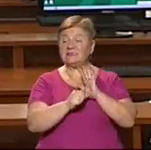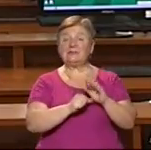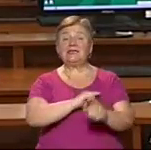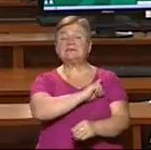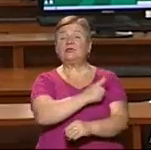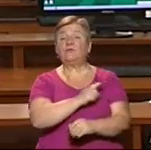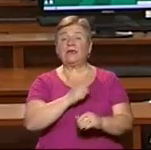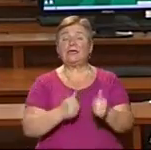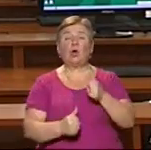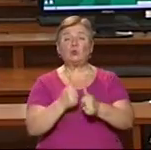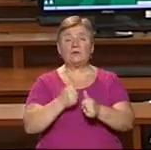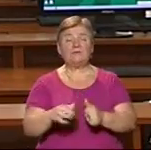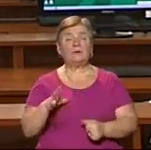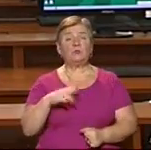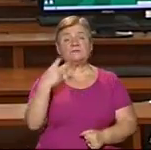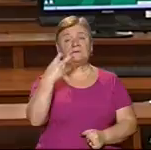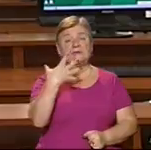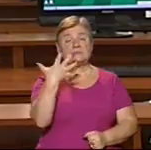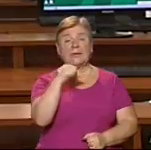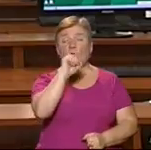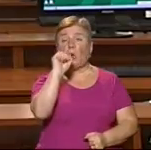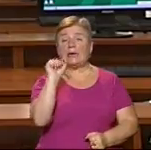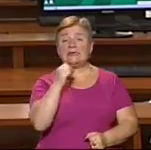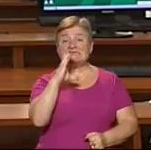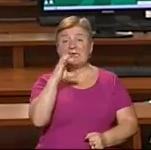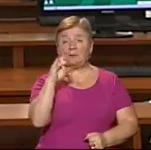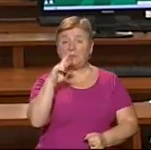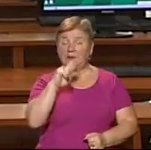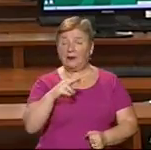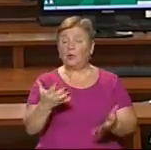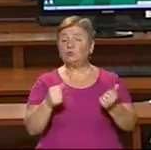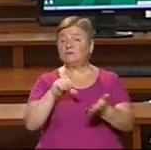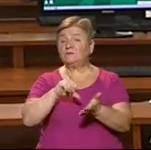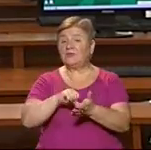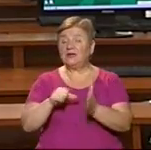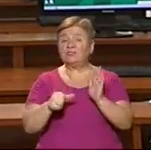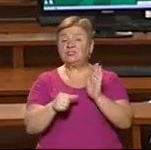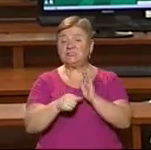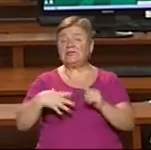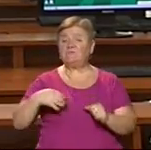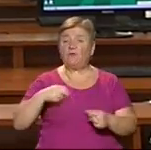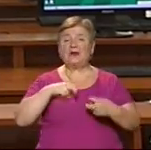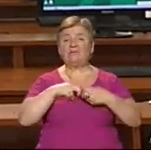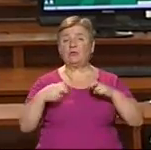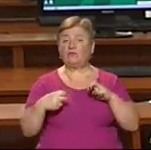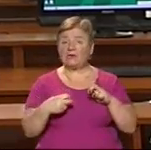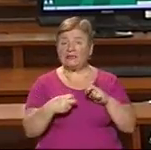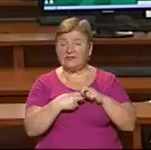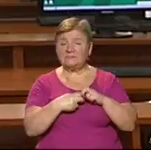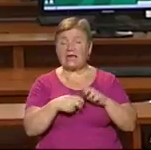турнір «Карпатський ведмідь» відбувся 25 серпня в Ужгороді Ямне ООО змагання взяли участь селечі зі Львова, Івано-Франківська,